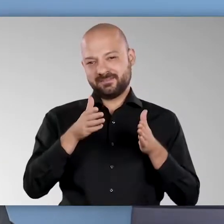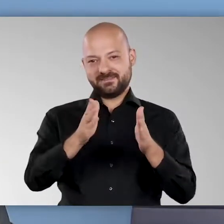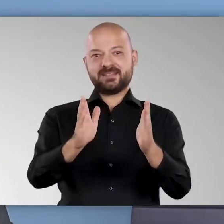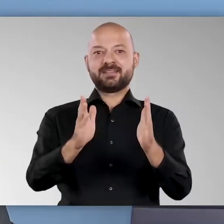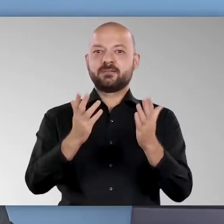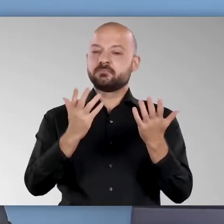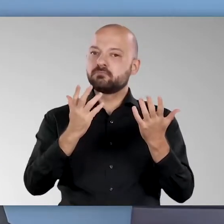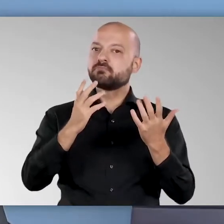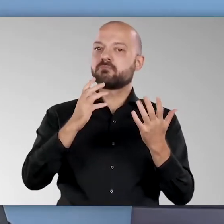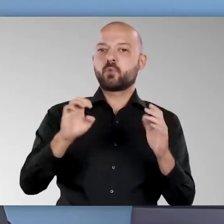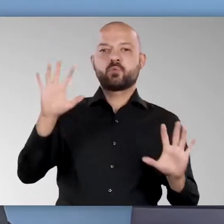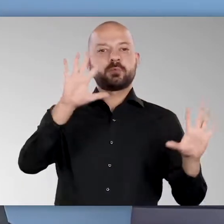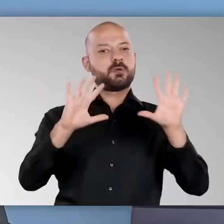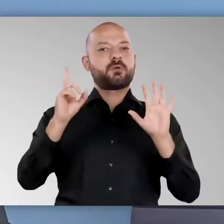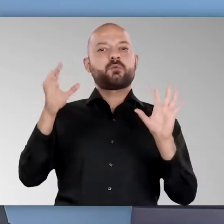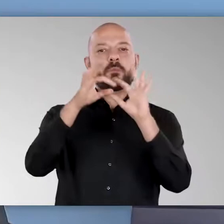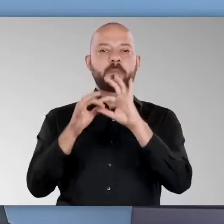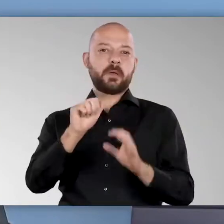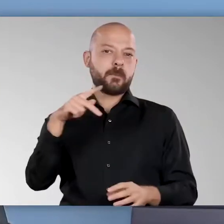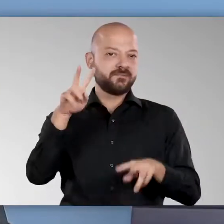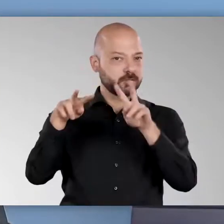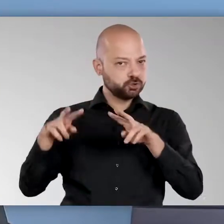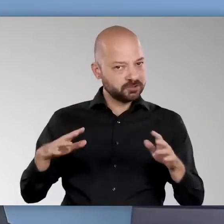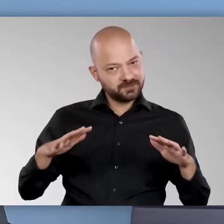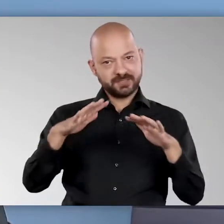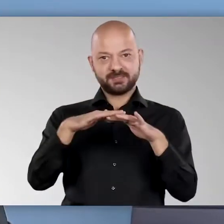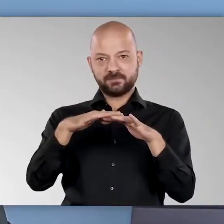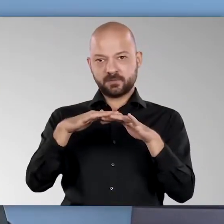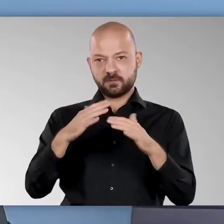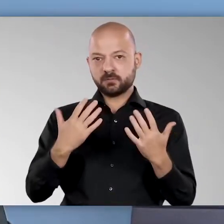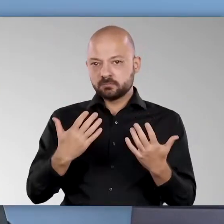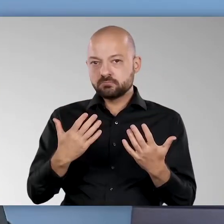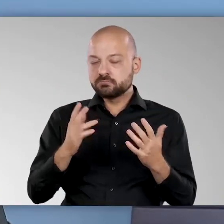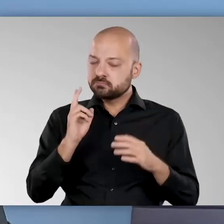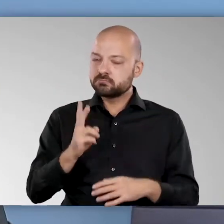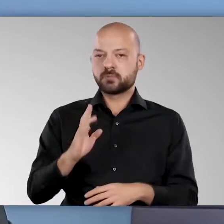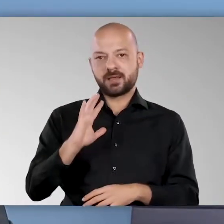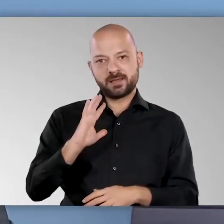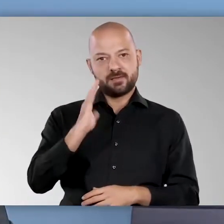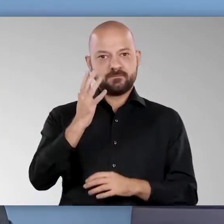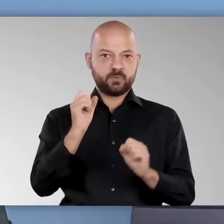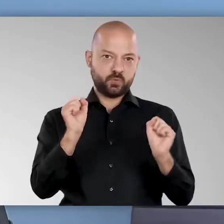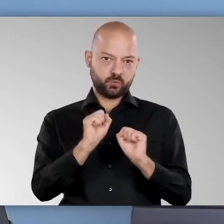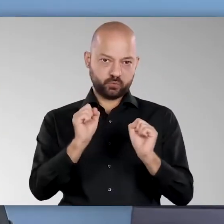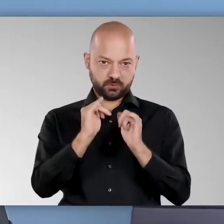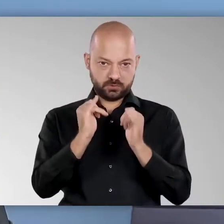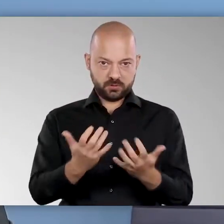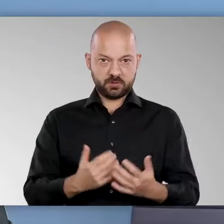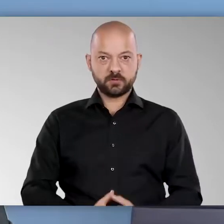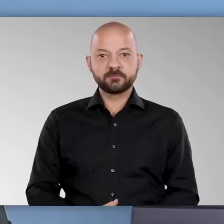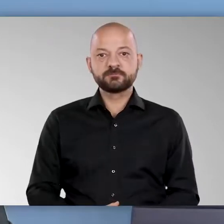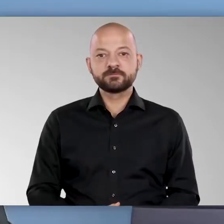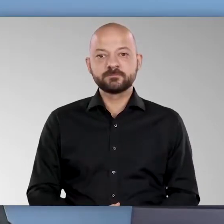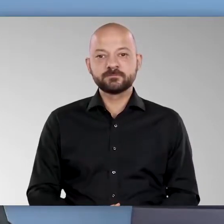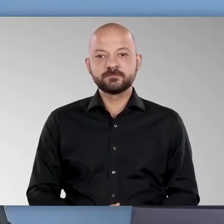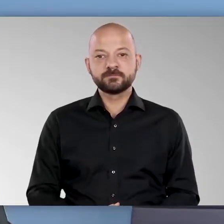ja auf dem Weg, dass wir auch dort die europäischen Apps miteinander vernetzen können. Und insofern, glaube ich, ist